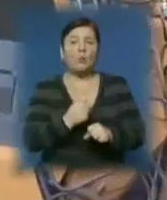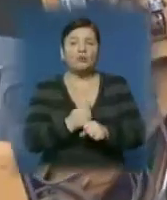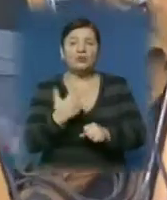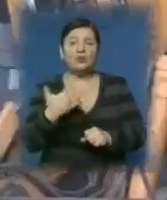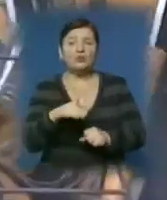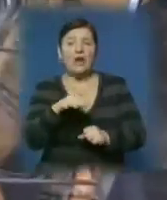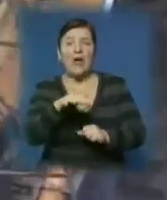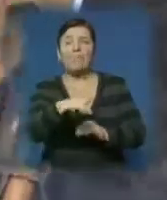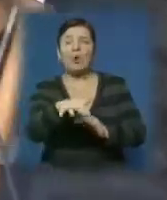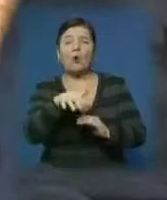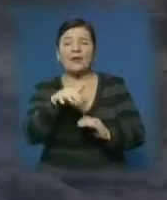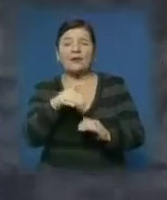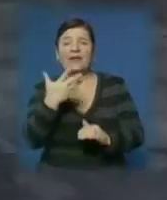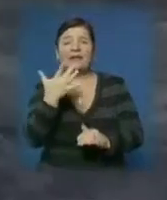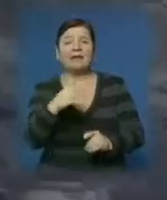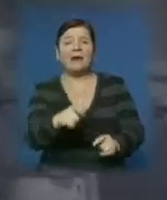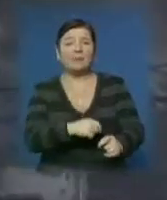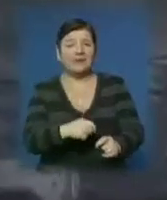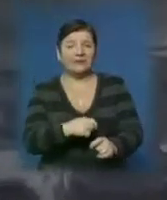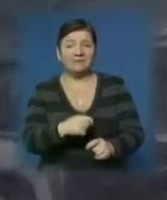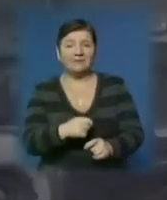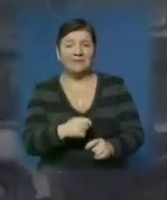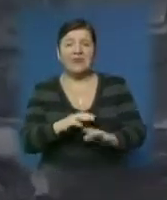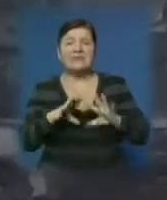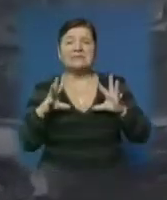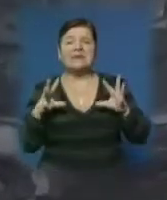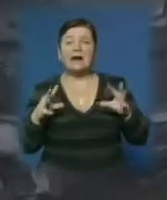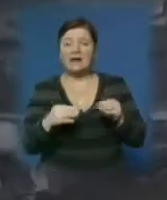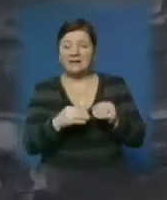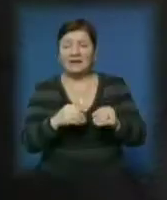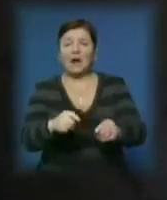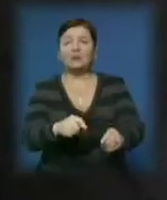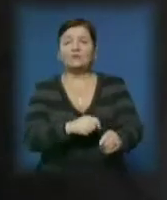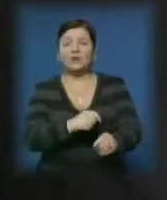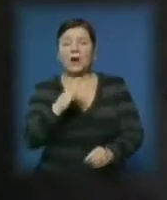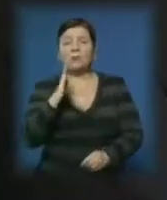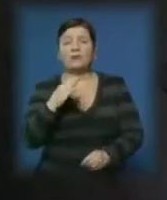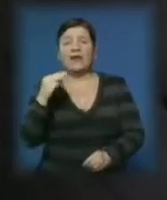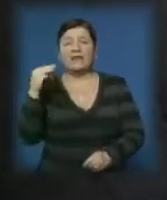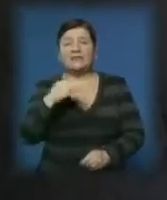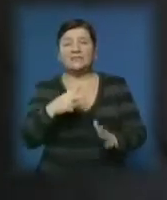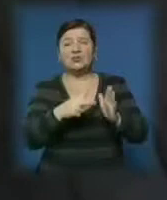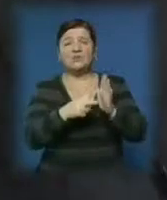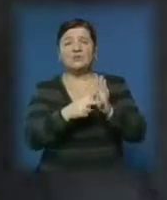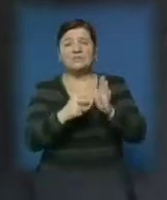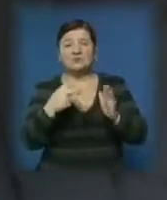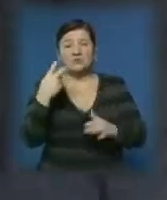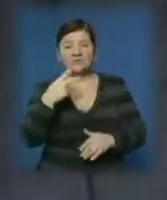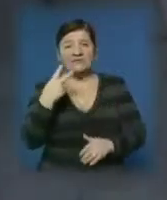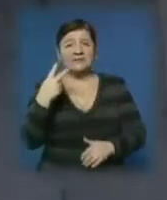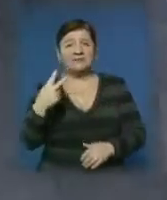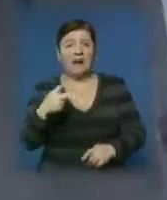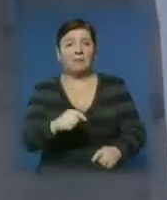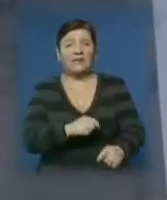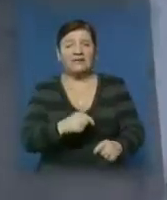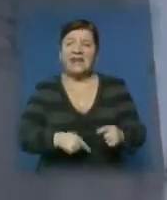прорити перші кілька метрів гірської породи. Загальна довжина тунелю з порталами становитиме 1822 метри. За